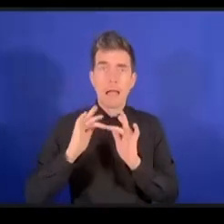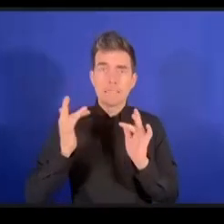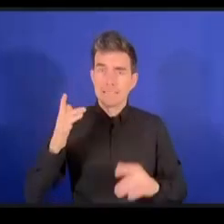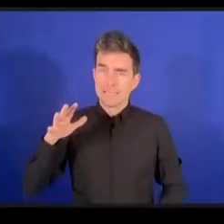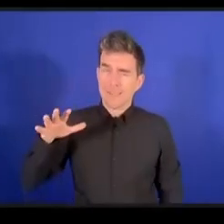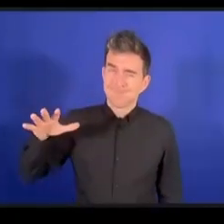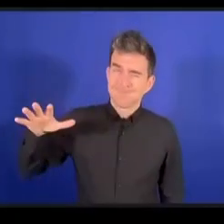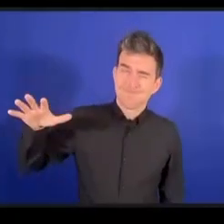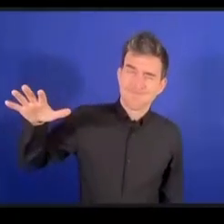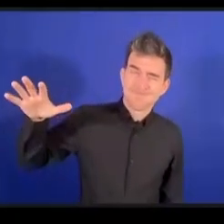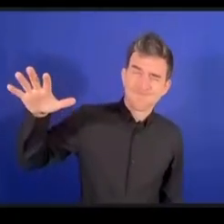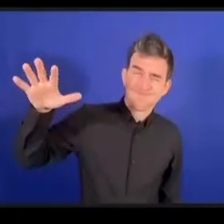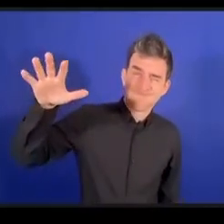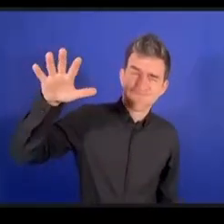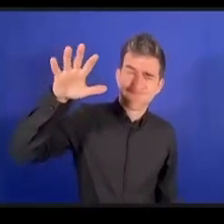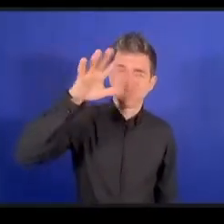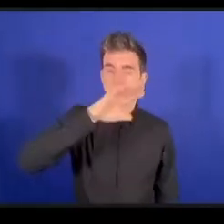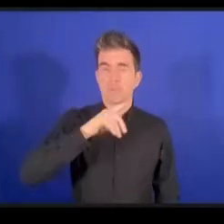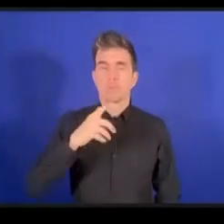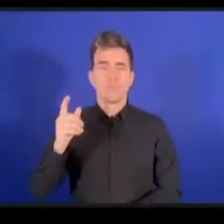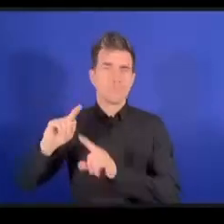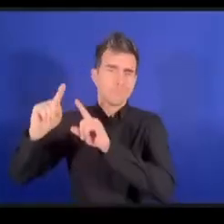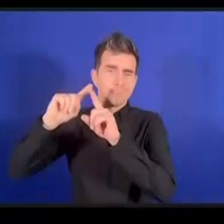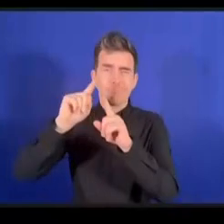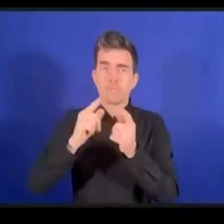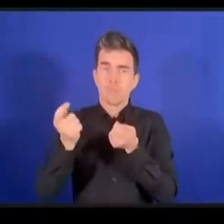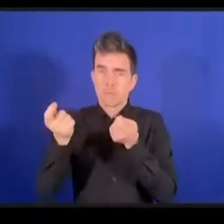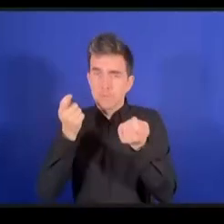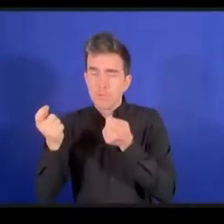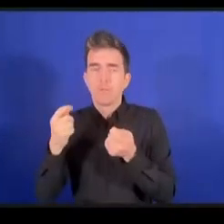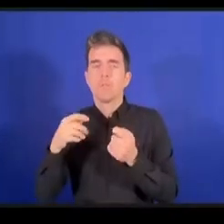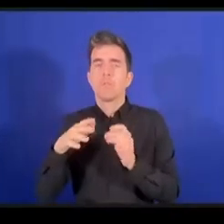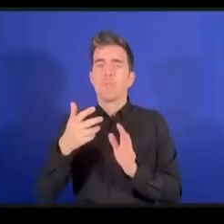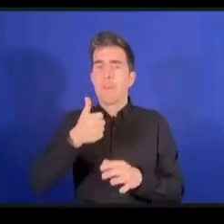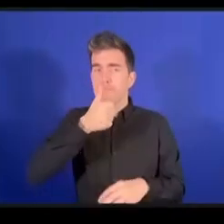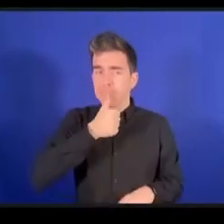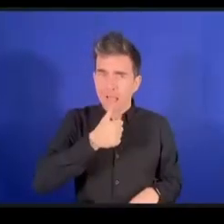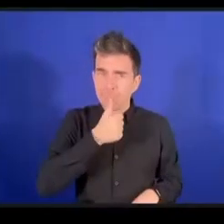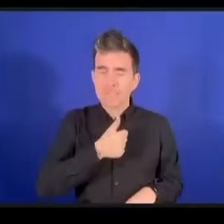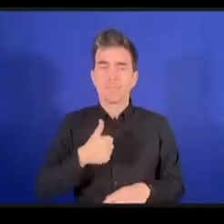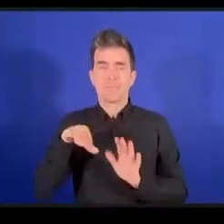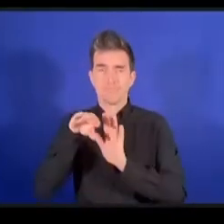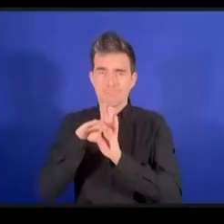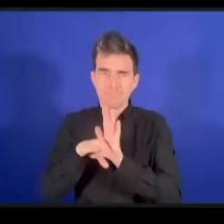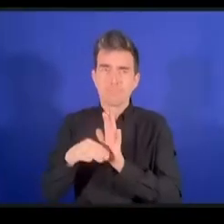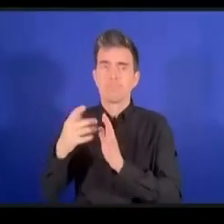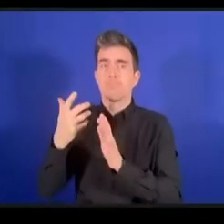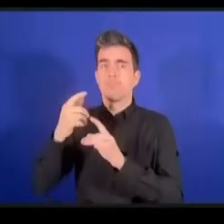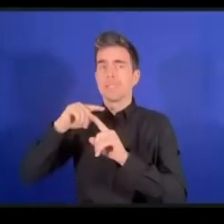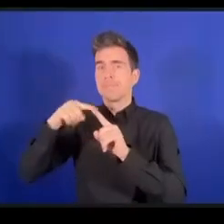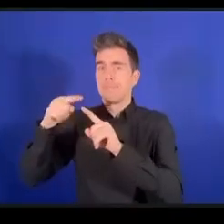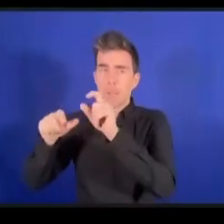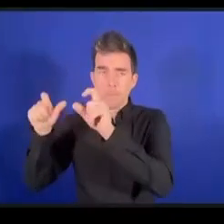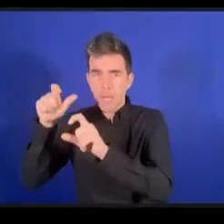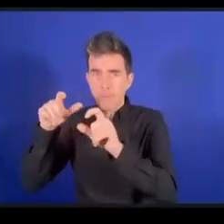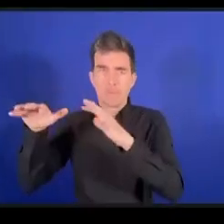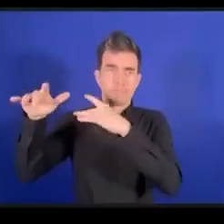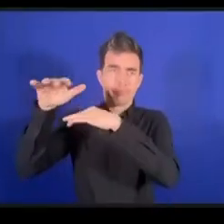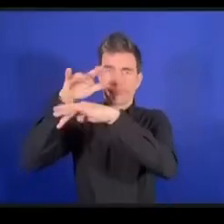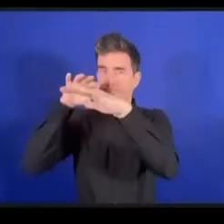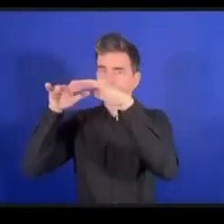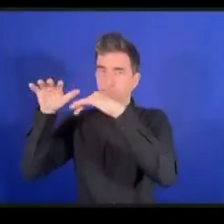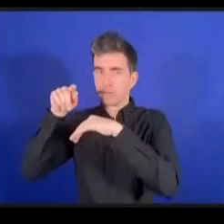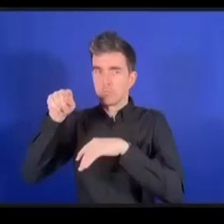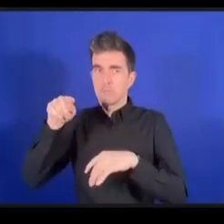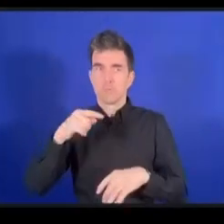والخصوصية والمسائل الأخرى التي تعكف على تدارسها الاتلافات الأخرى